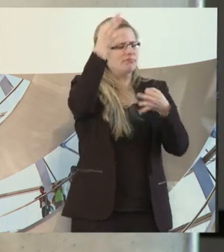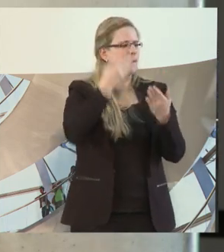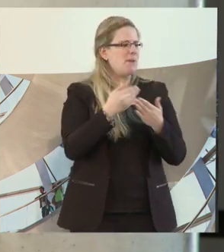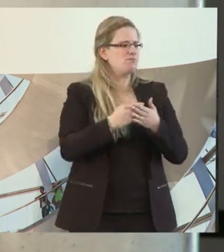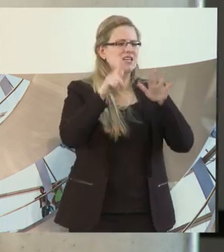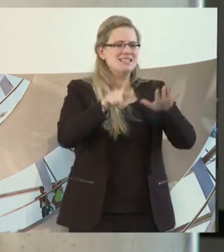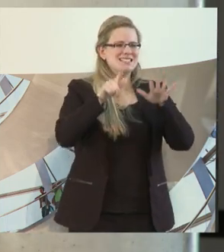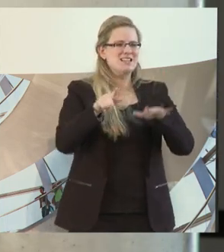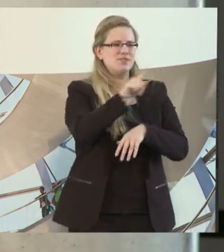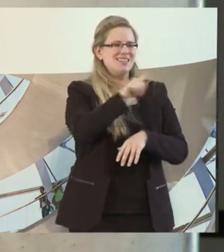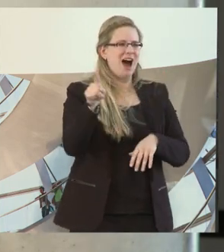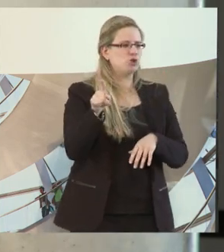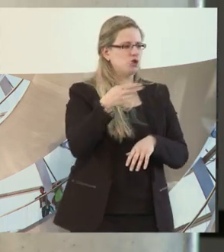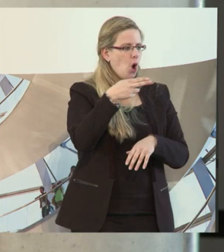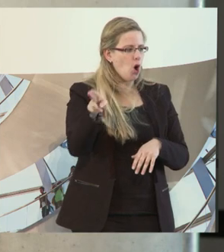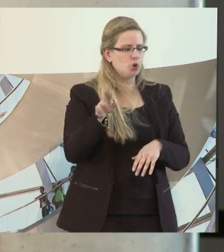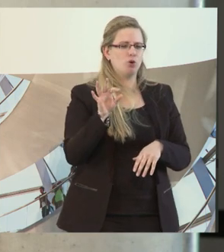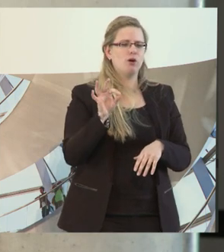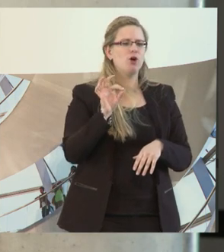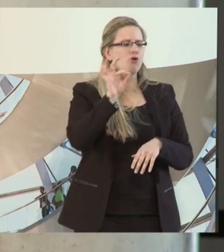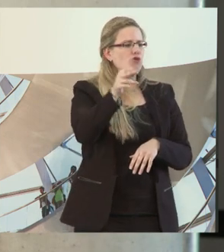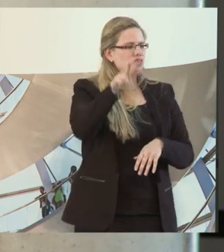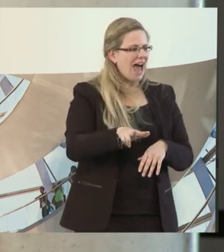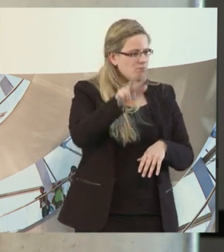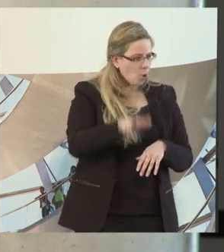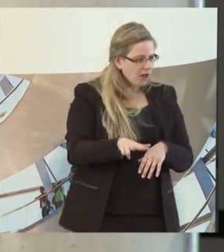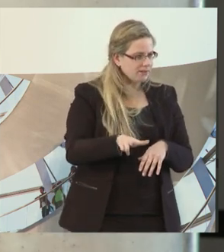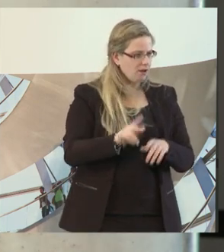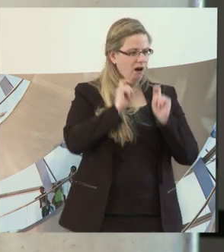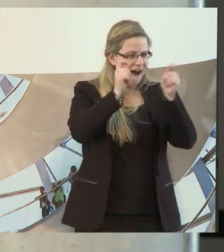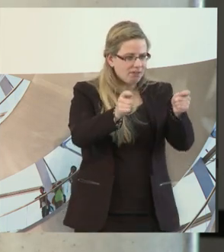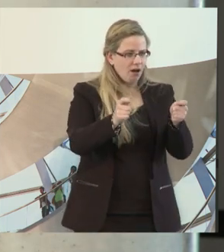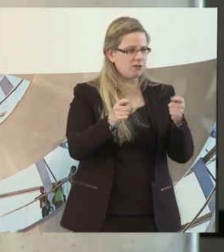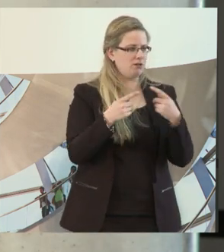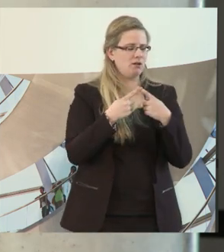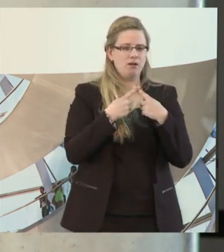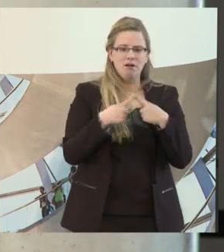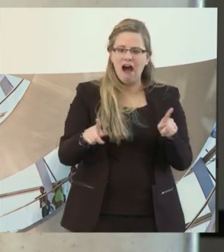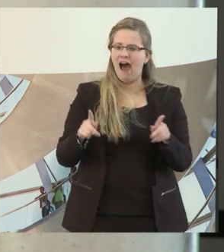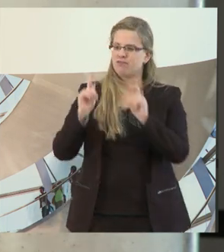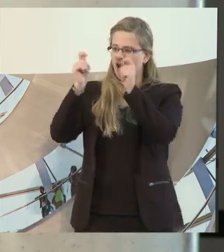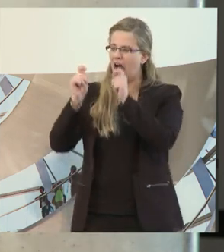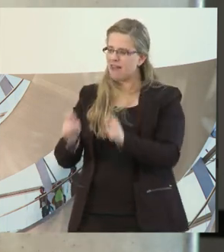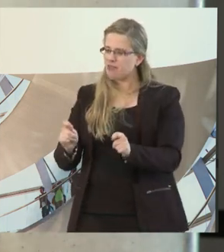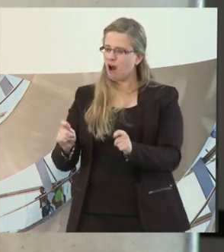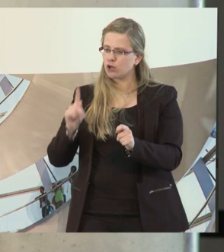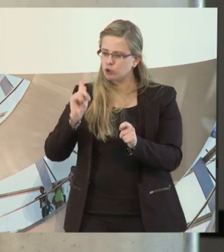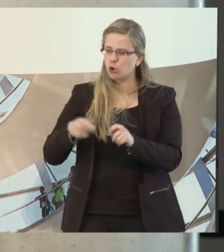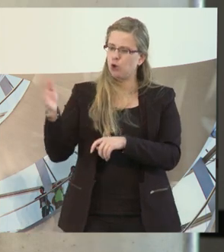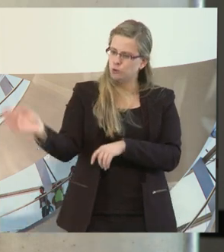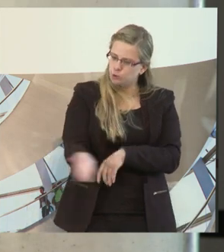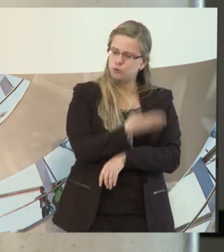.000 Euro für ein Vierteljahr, dann treffen wir uns erst wieder. Und ich erlebe Anträge, die durchgewunken werden sollen, von mehreren